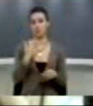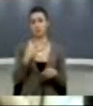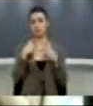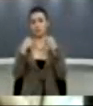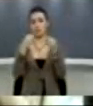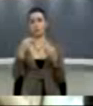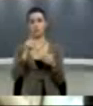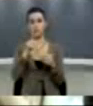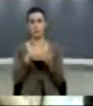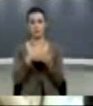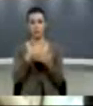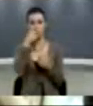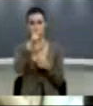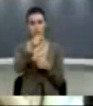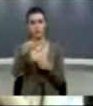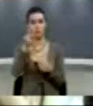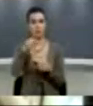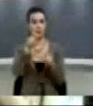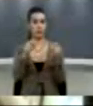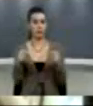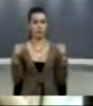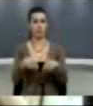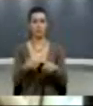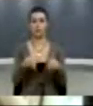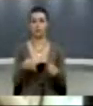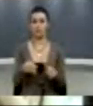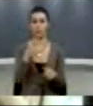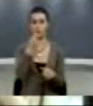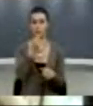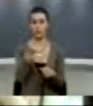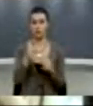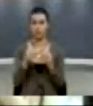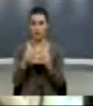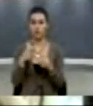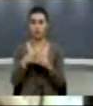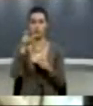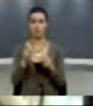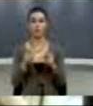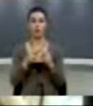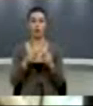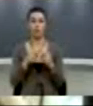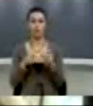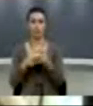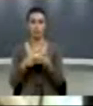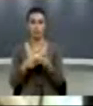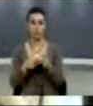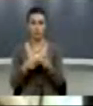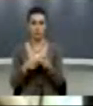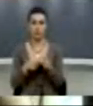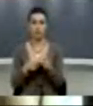folë, ty qenë se dy figurat ma prominente këtu, rostën berishën a në të nqunin e kemë deputet të dy partive tjera,